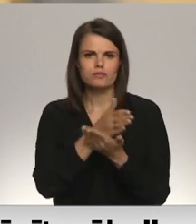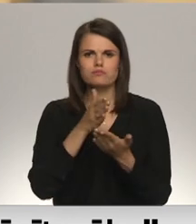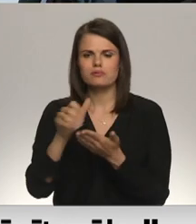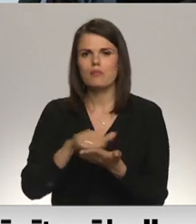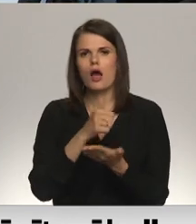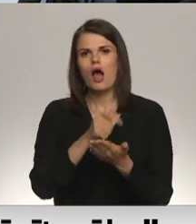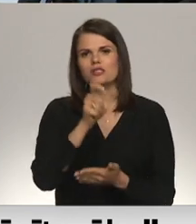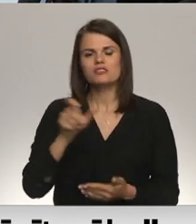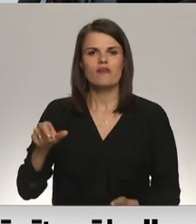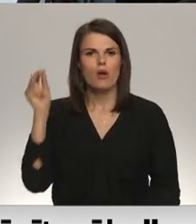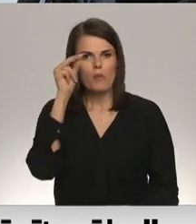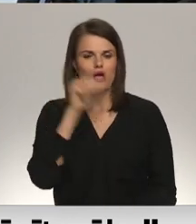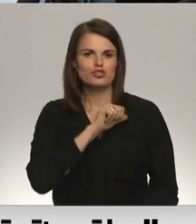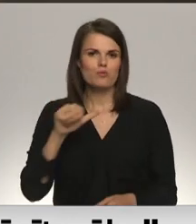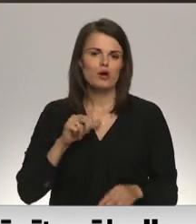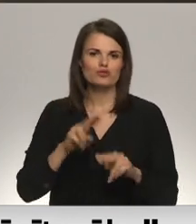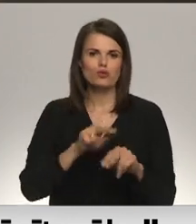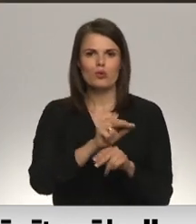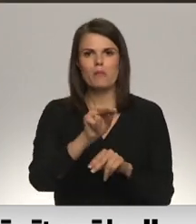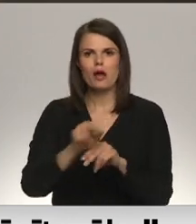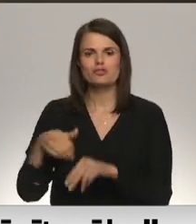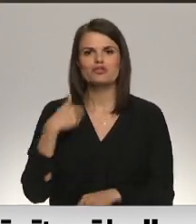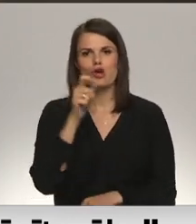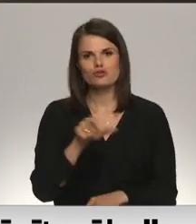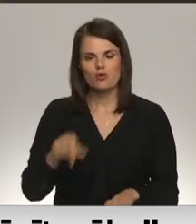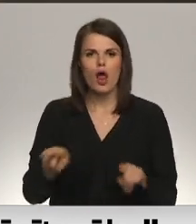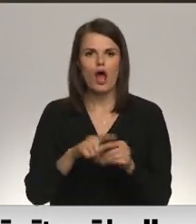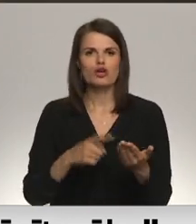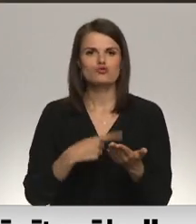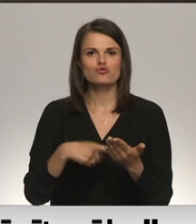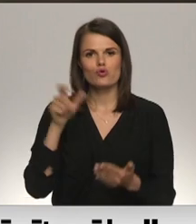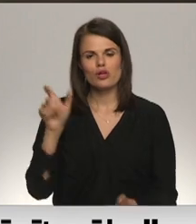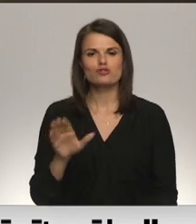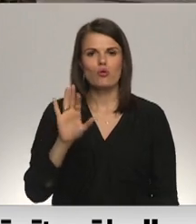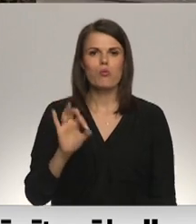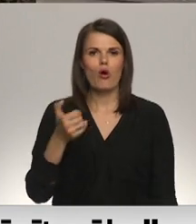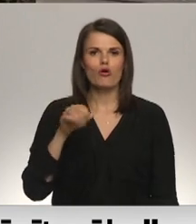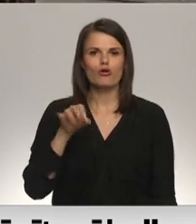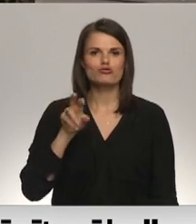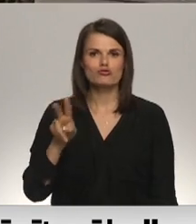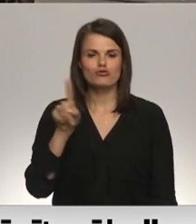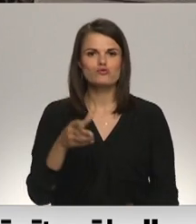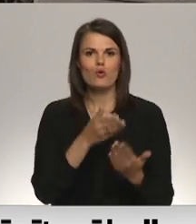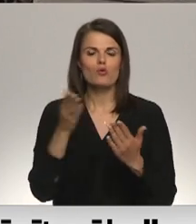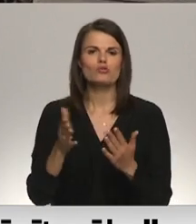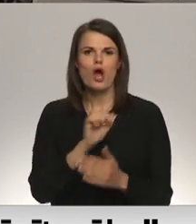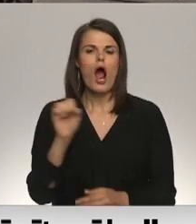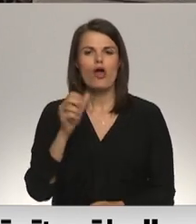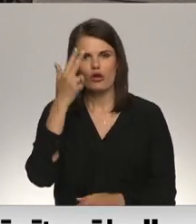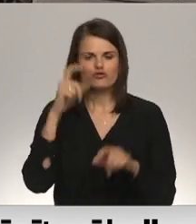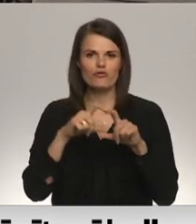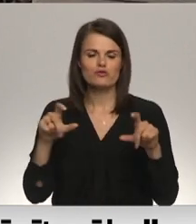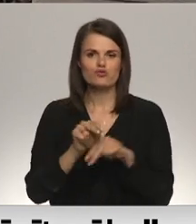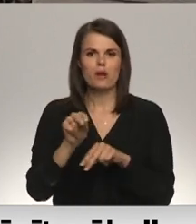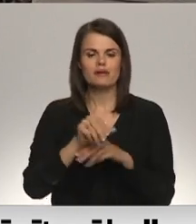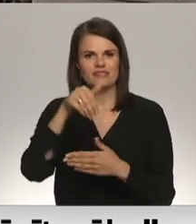mācījās paši un mācīja skolēnus. Viņu vidurīs žurnālisti Santsas Bogustavs, kurš lielākie Latvijas skolā, Rādažu vidusskolā, pasniedz